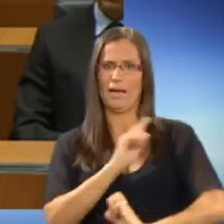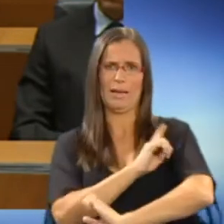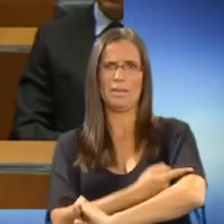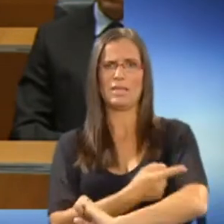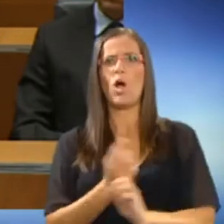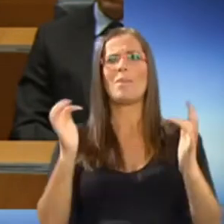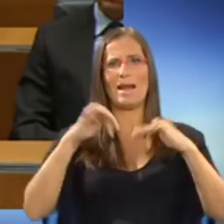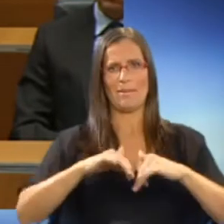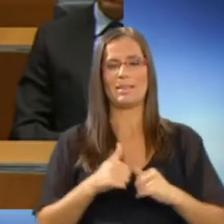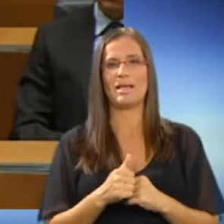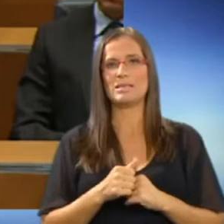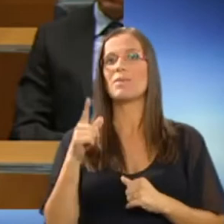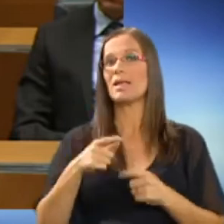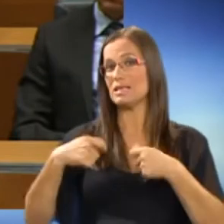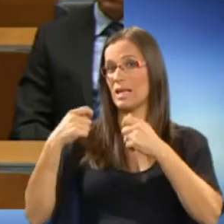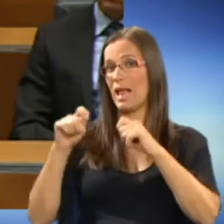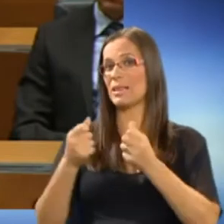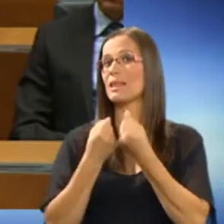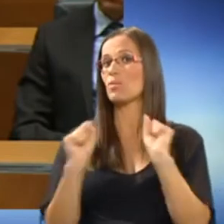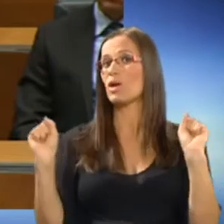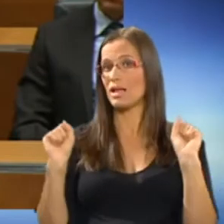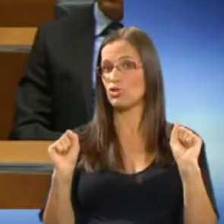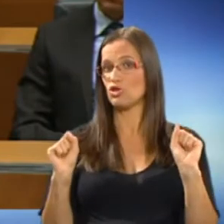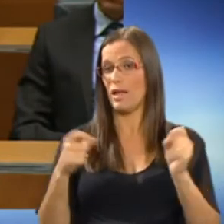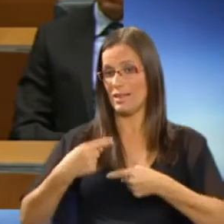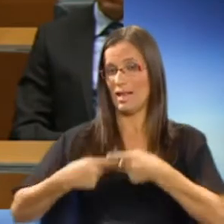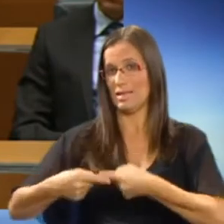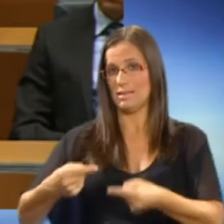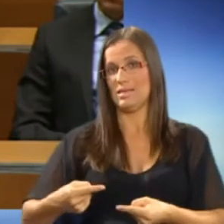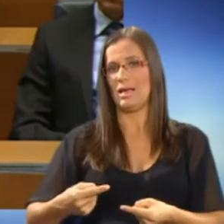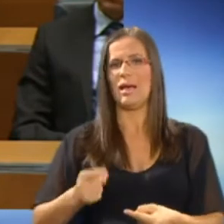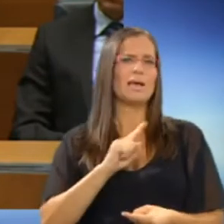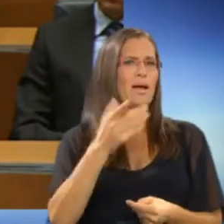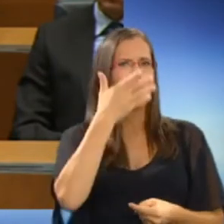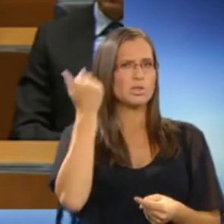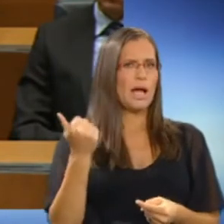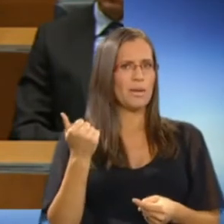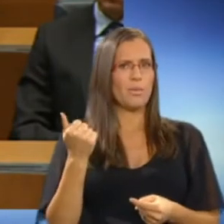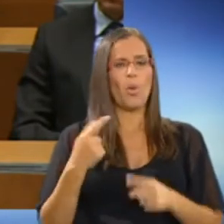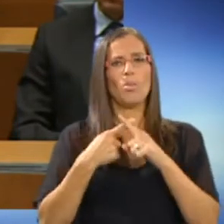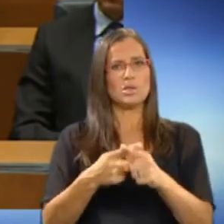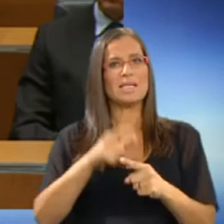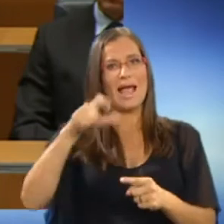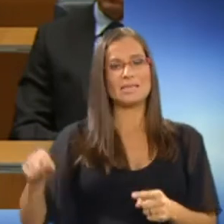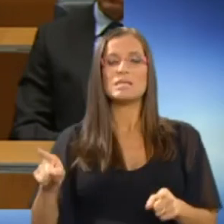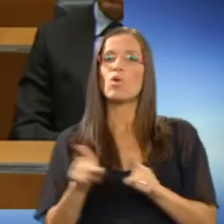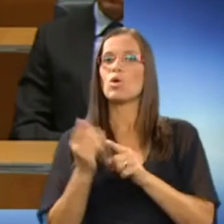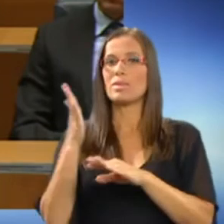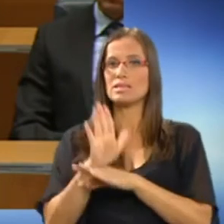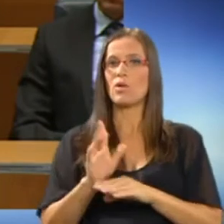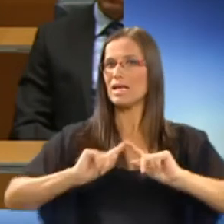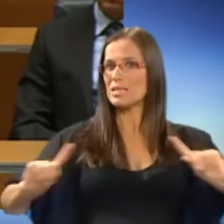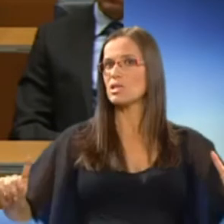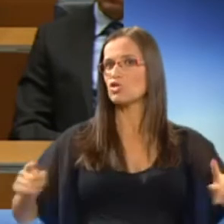krepitev parlamentarizma ter izgradnja demokratične tradicije. In ne pozabimo, poslanci smo kot predstavniki